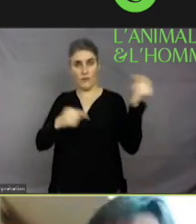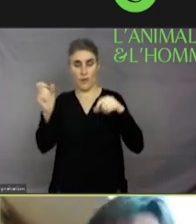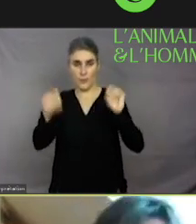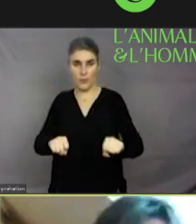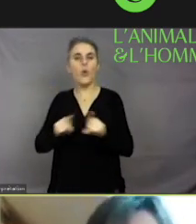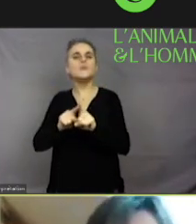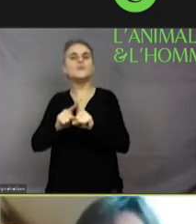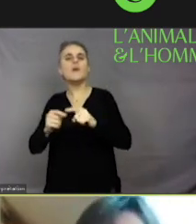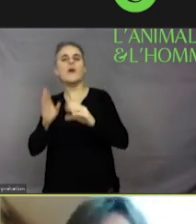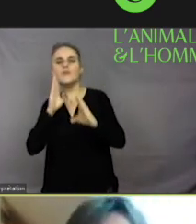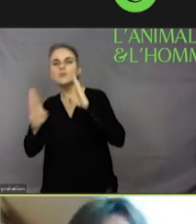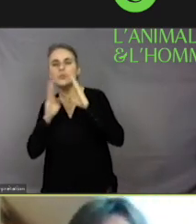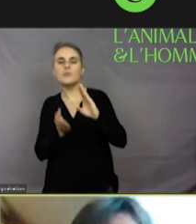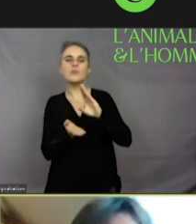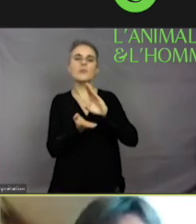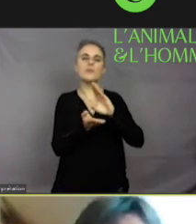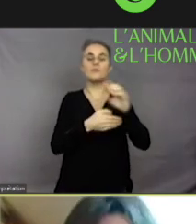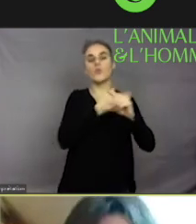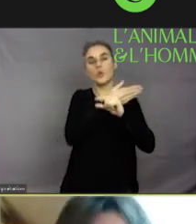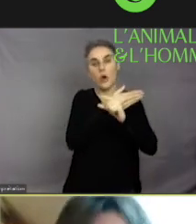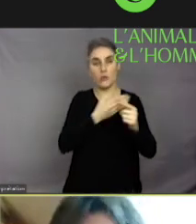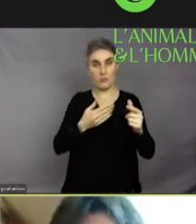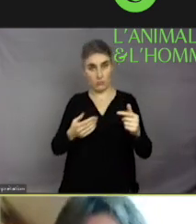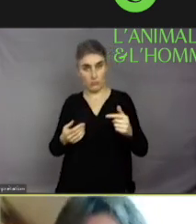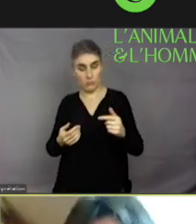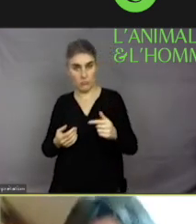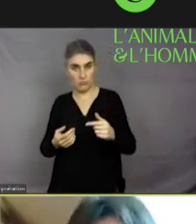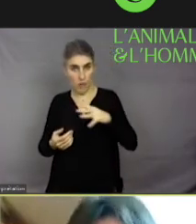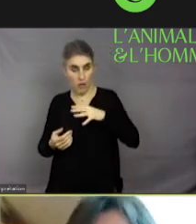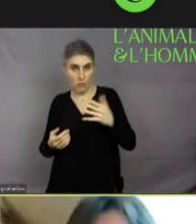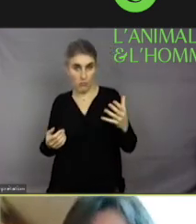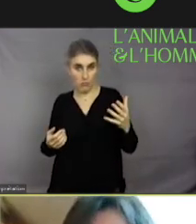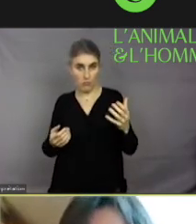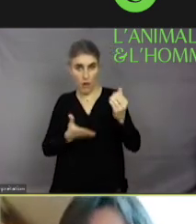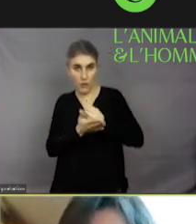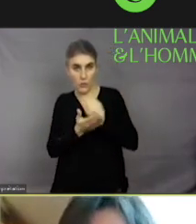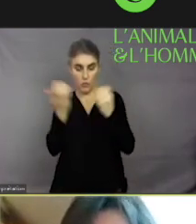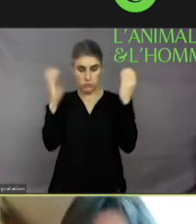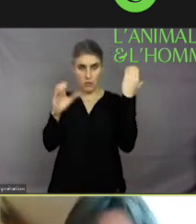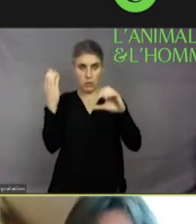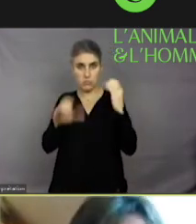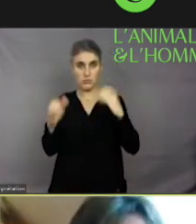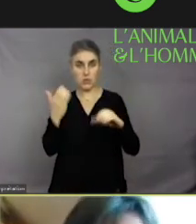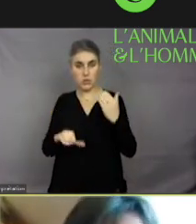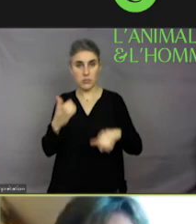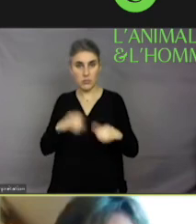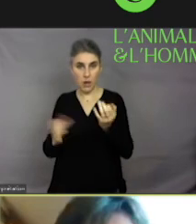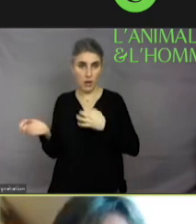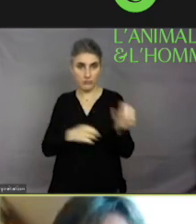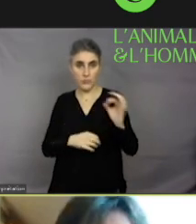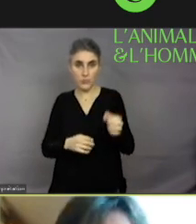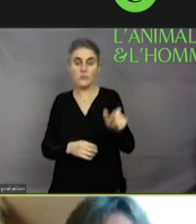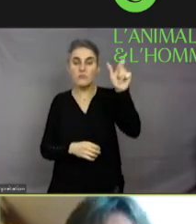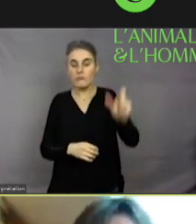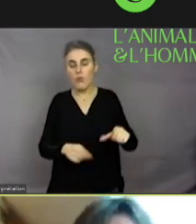un compte Twitter que nous animons avec un membre de la Société française de zoosémiotique Pauline de